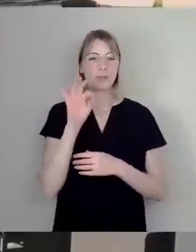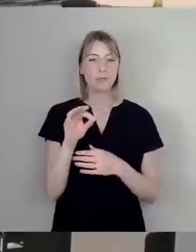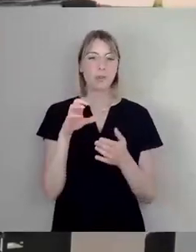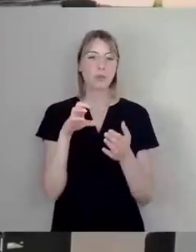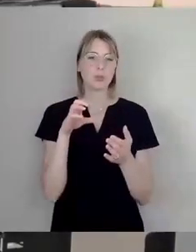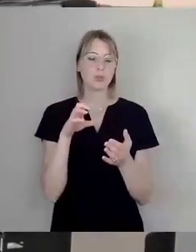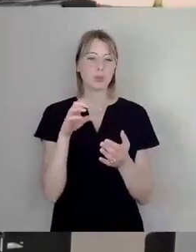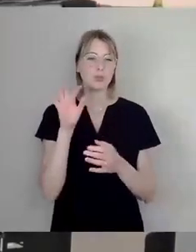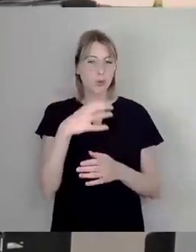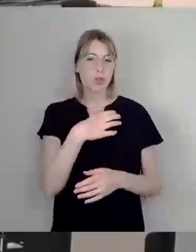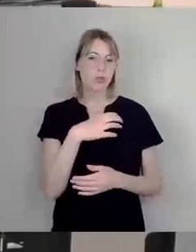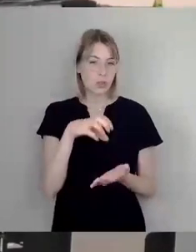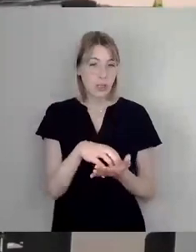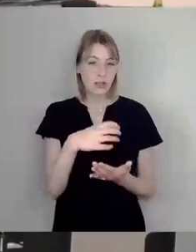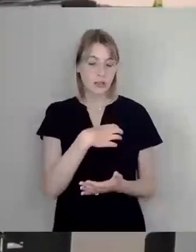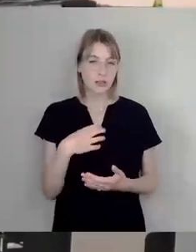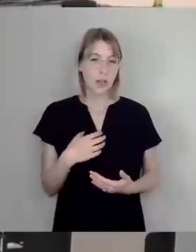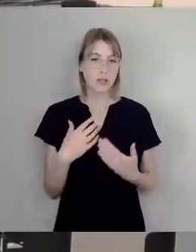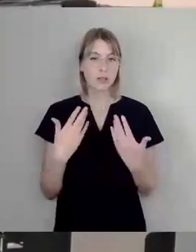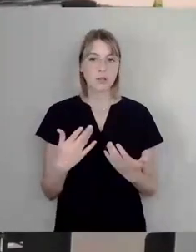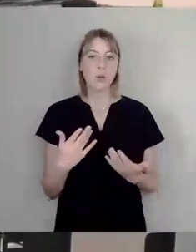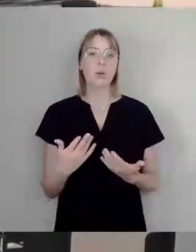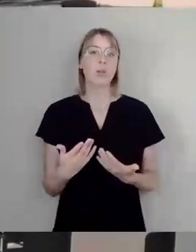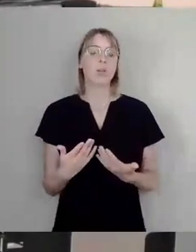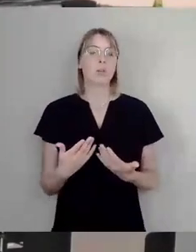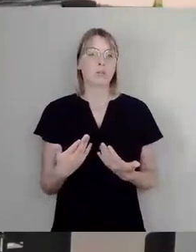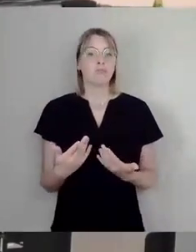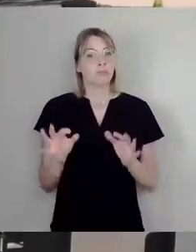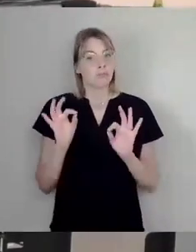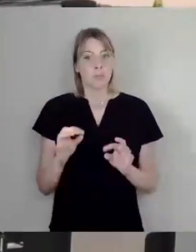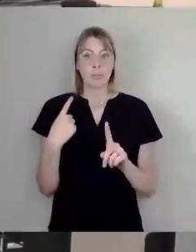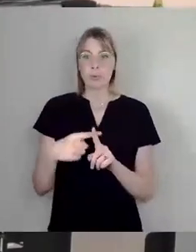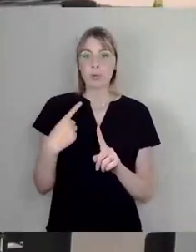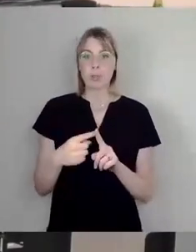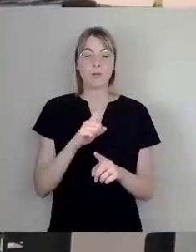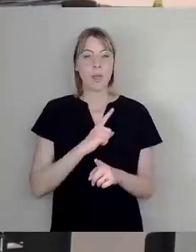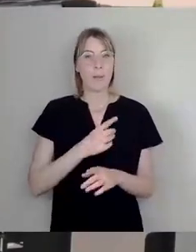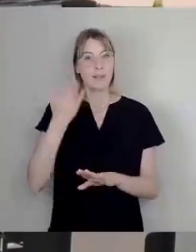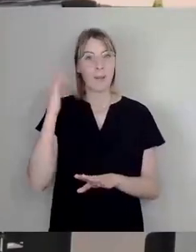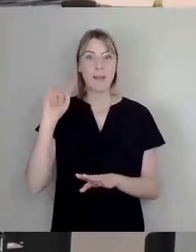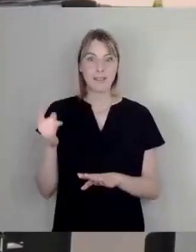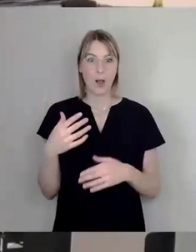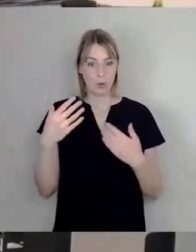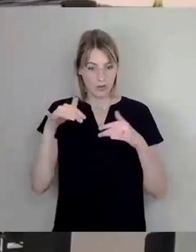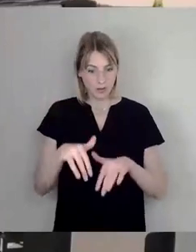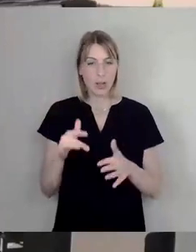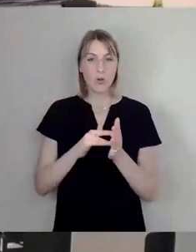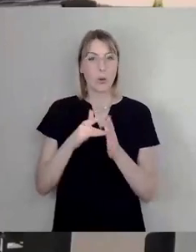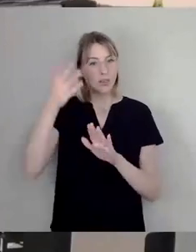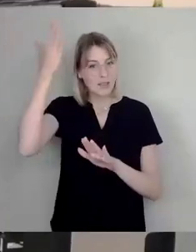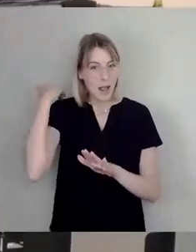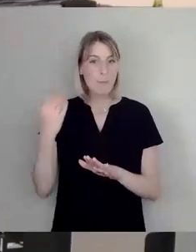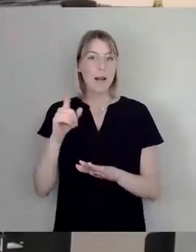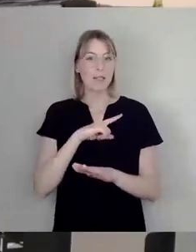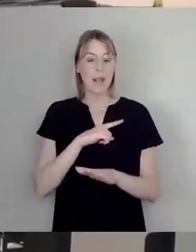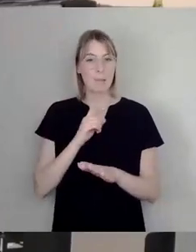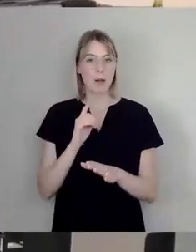heute auch nur hier, weil ich bei der ersten BRN zufällig als Schüler reingestolpert bin und das faszinierend fand, was im Osten